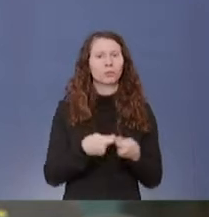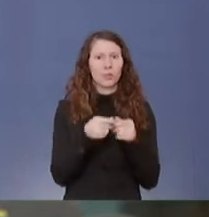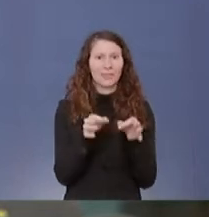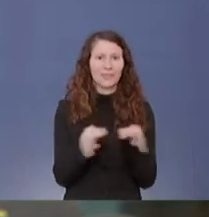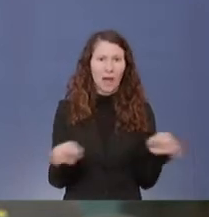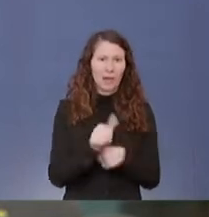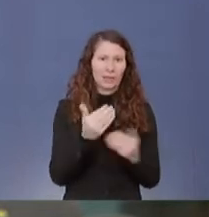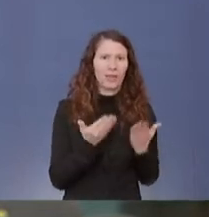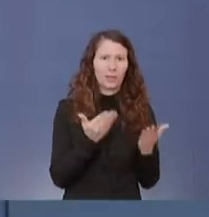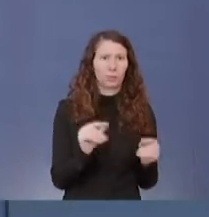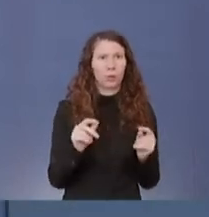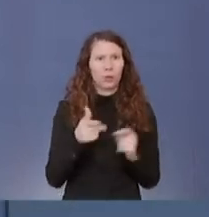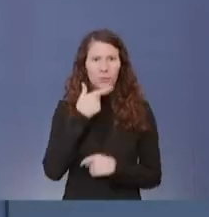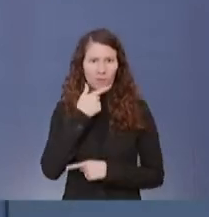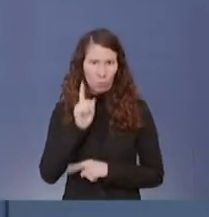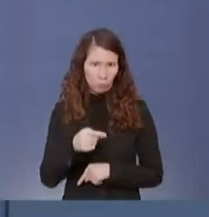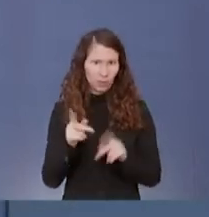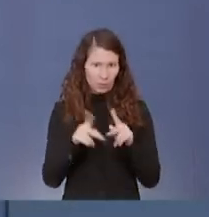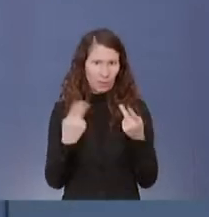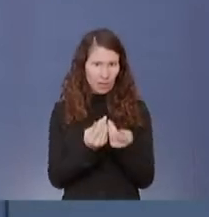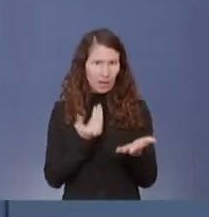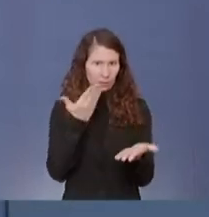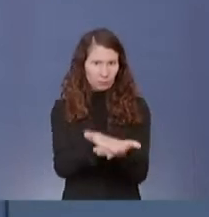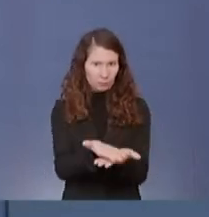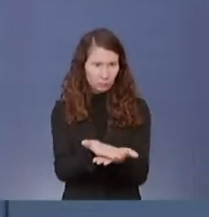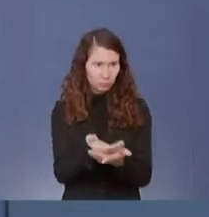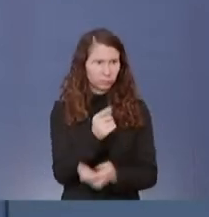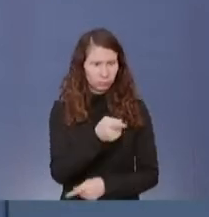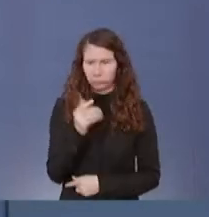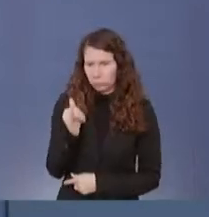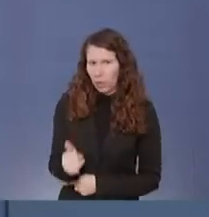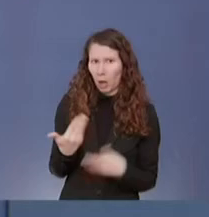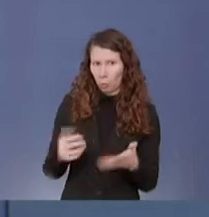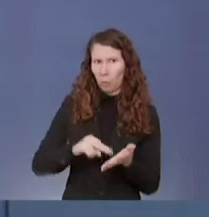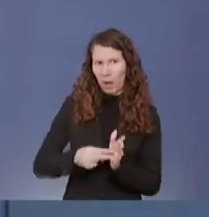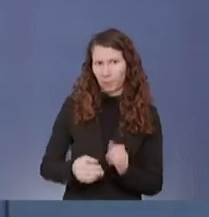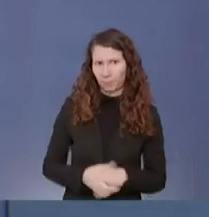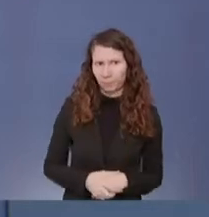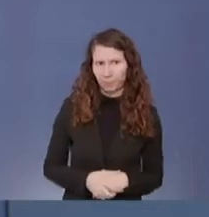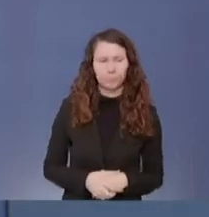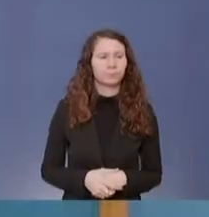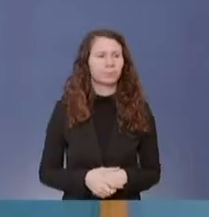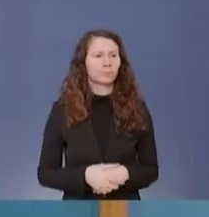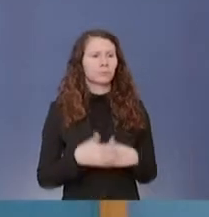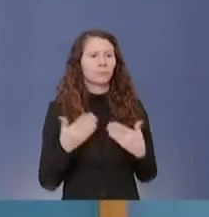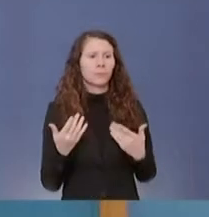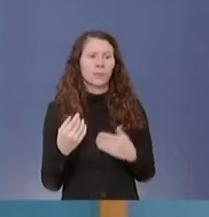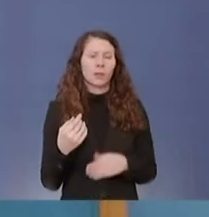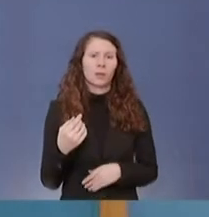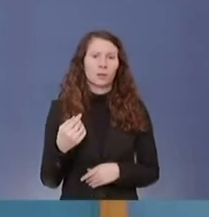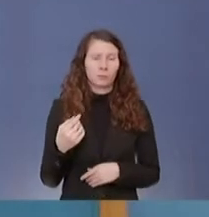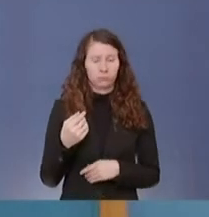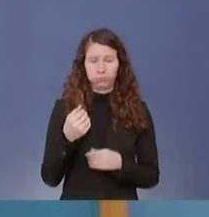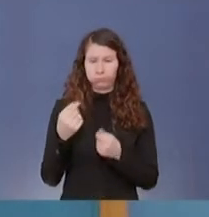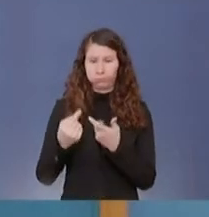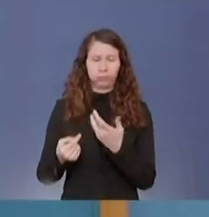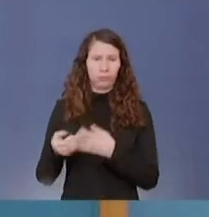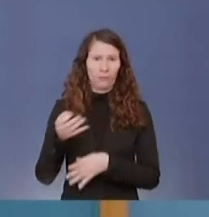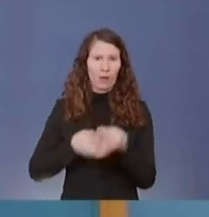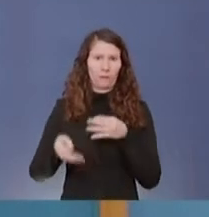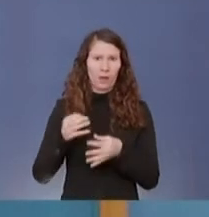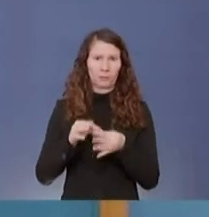es ja Mittwoch ins Kabinett. Damit rechnen wir auch, ja. Ich habe zu der Frage auch noch eine umfangreiche Frageliste von Herrn Schmidt-Denker,